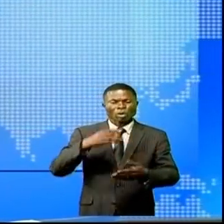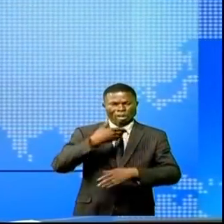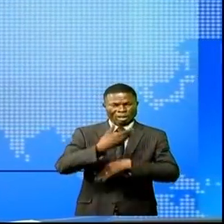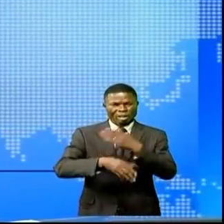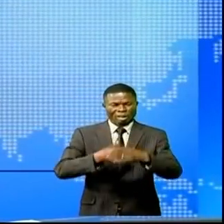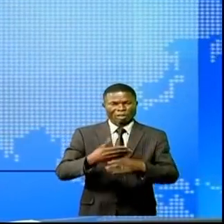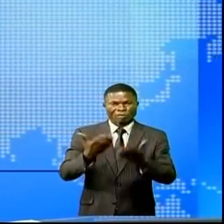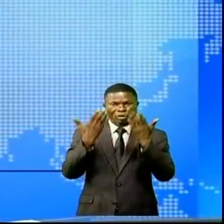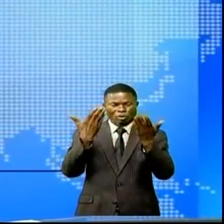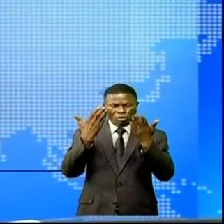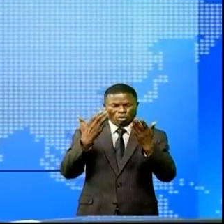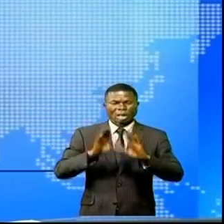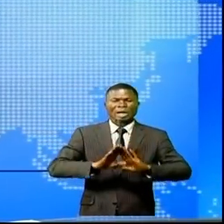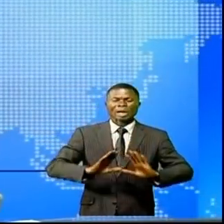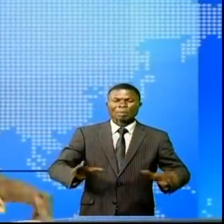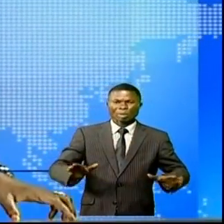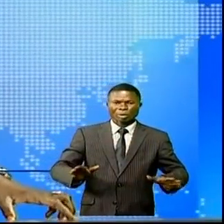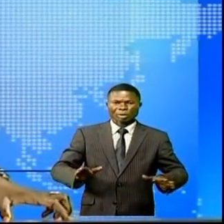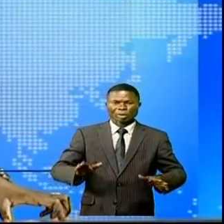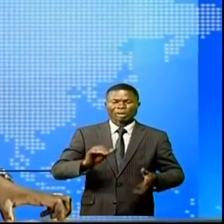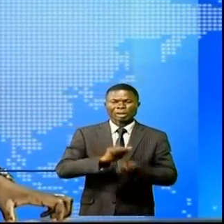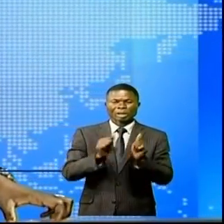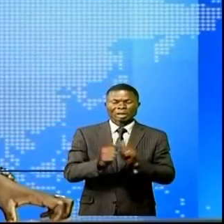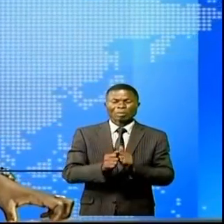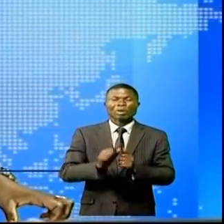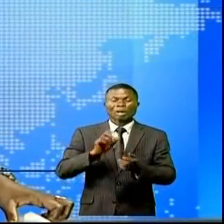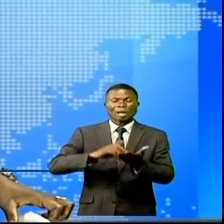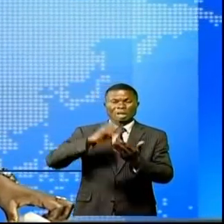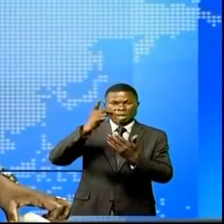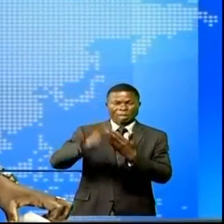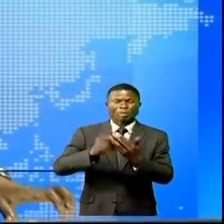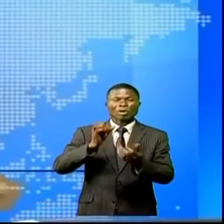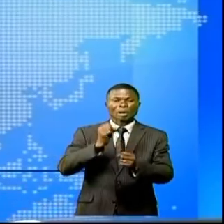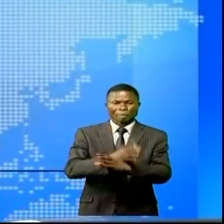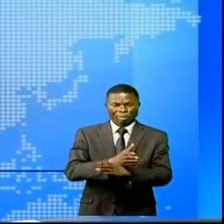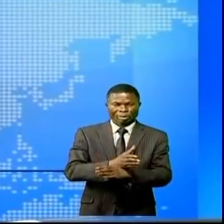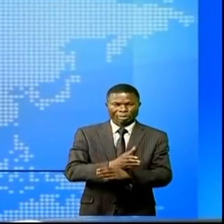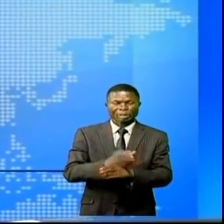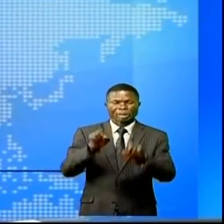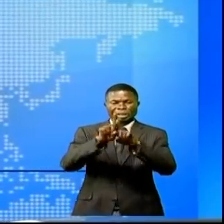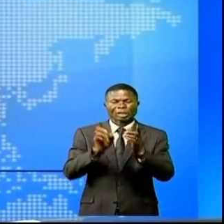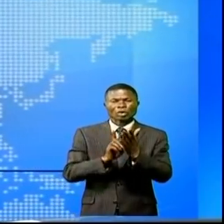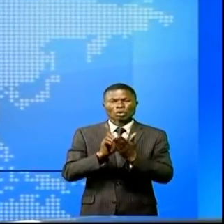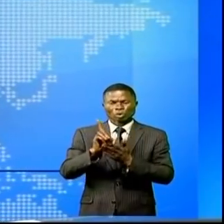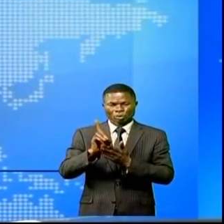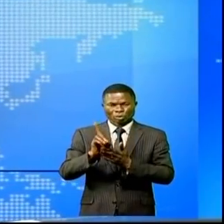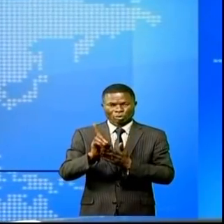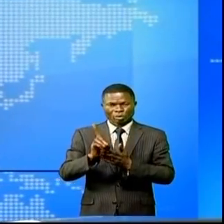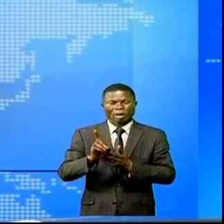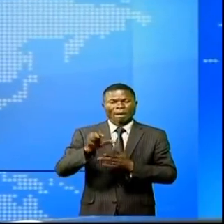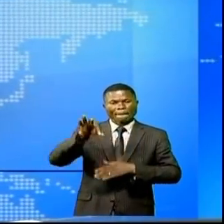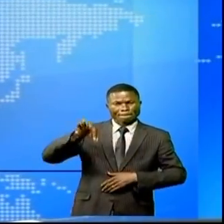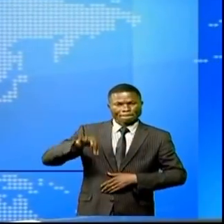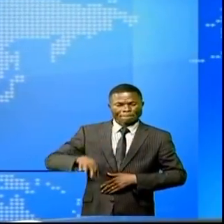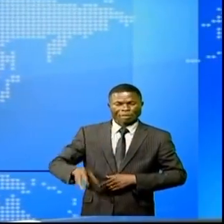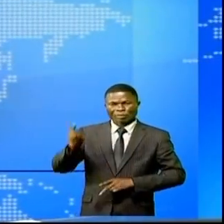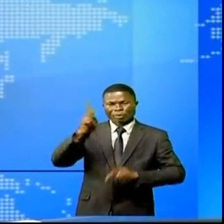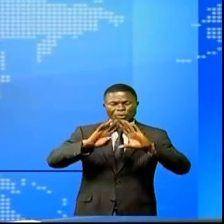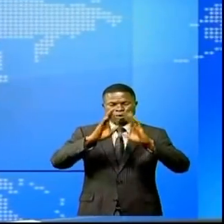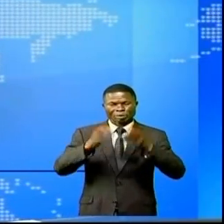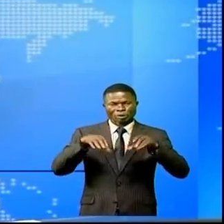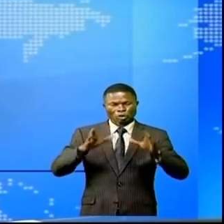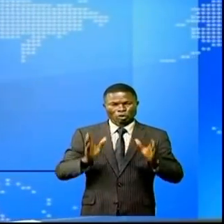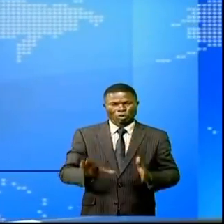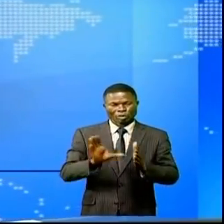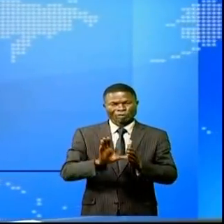des études de faisabilité sur la matérialisation de certains projets de développement en faveur de la population congolaise.